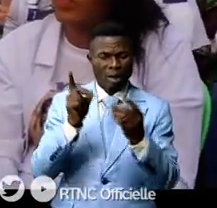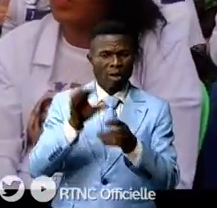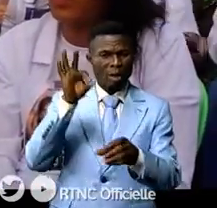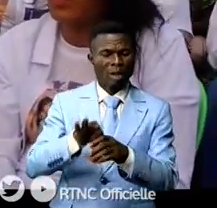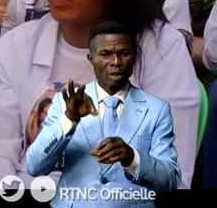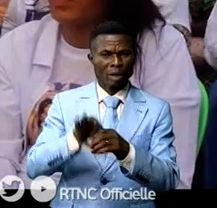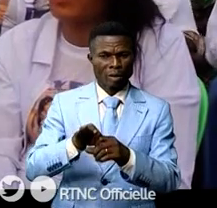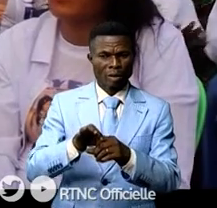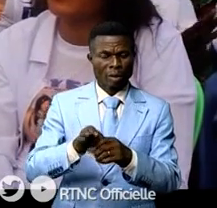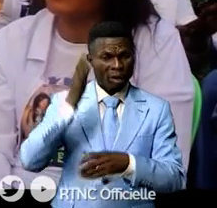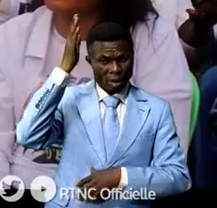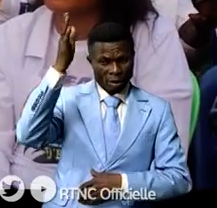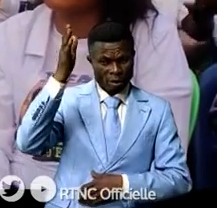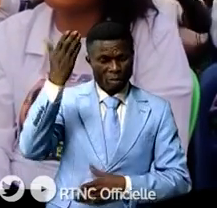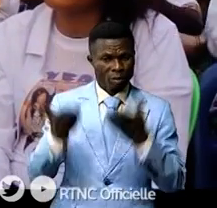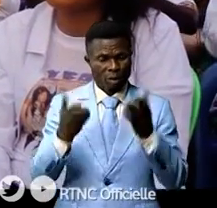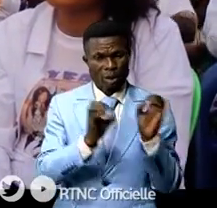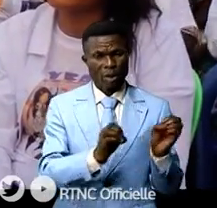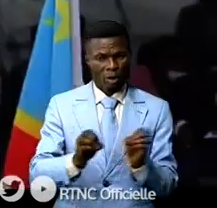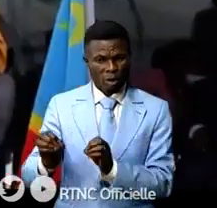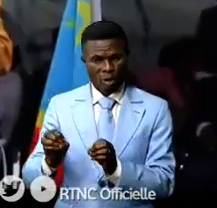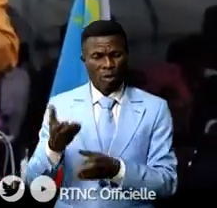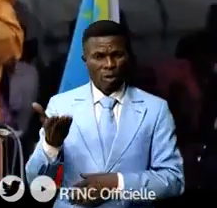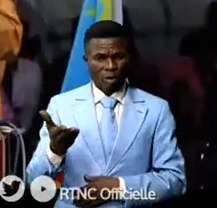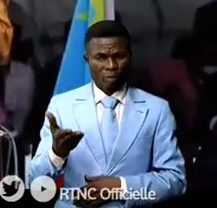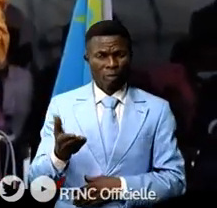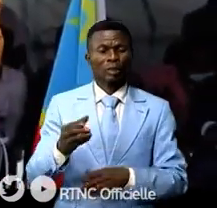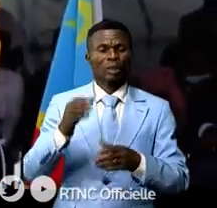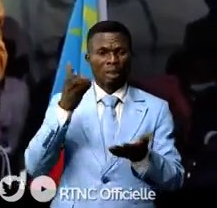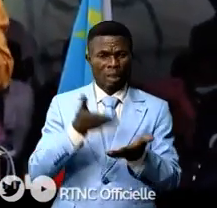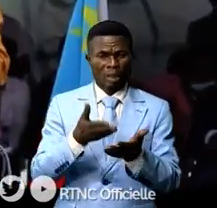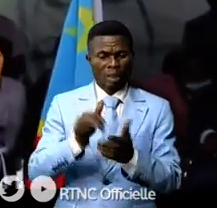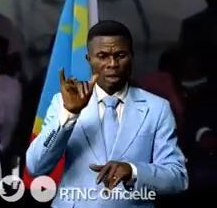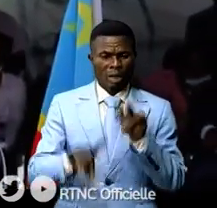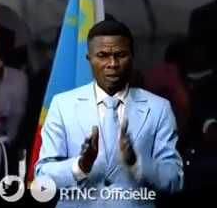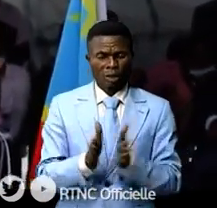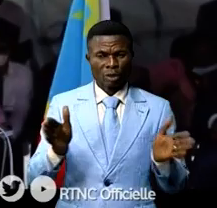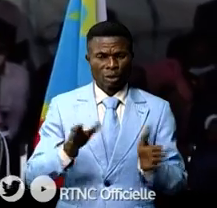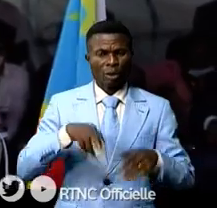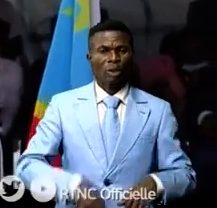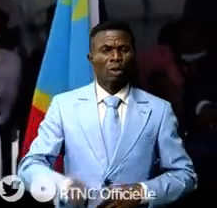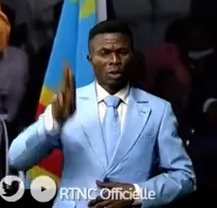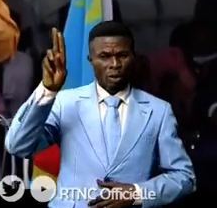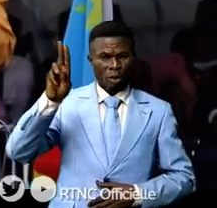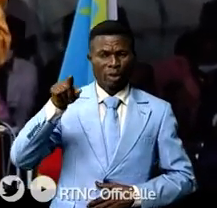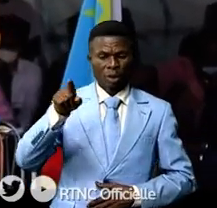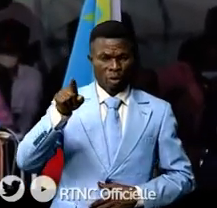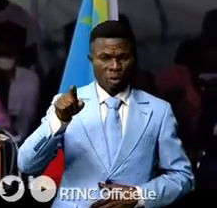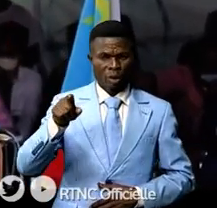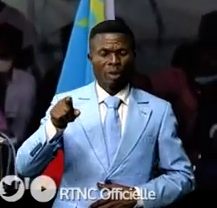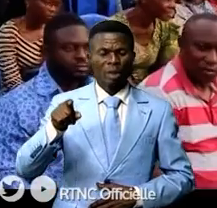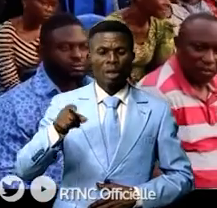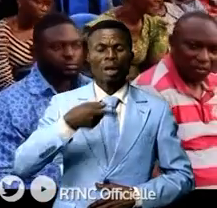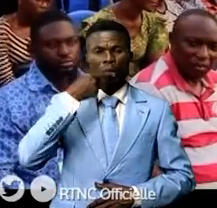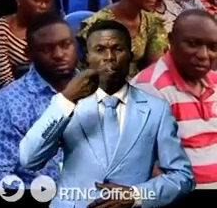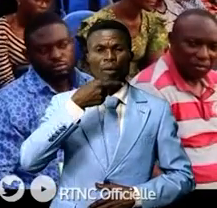électorale même si elle est organisée demain. C'est en ces termes que le secrétaire général de l'IDP Ogissin Kabouya a